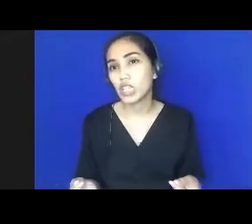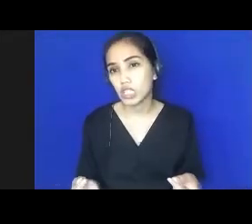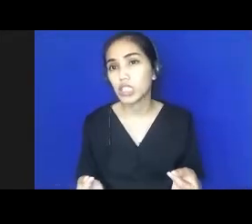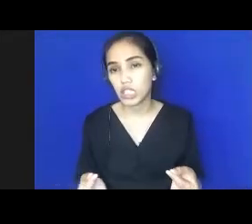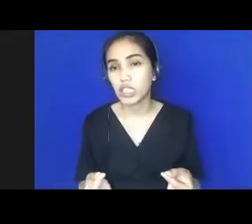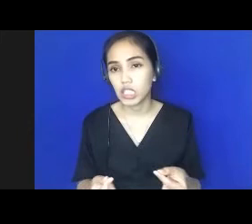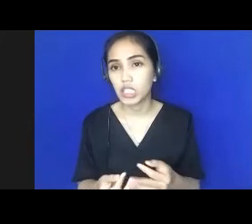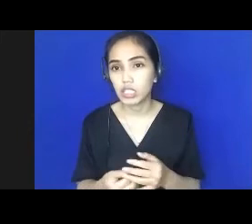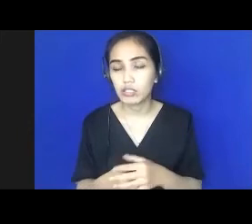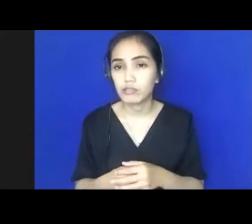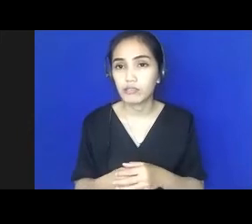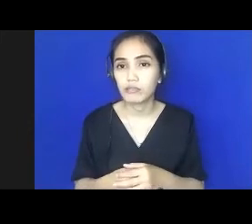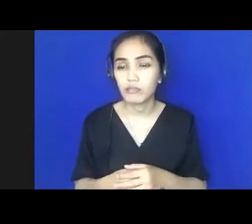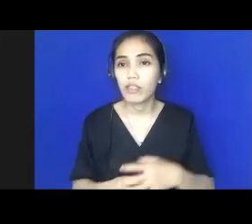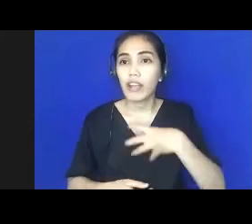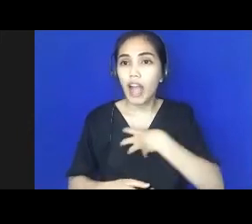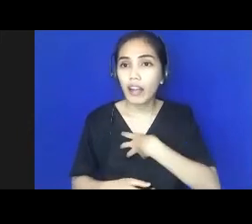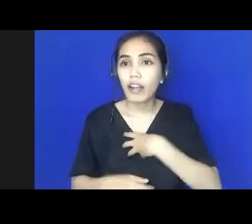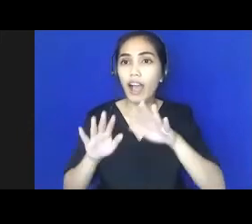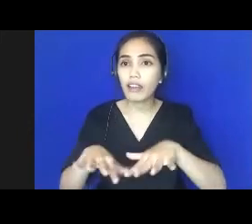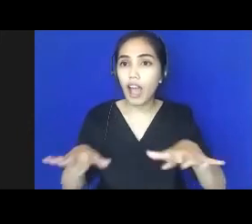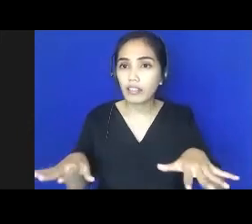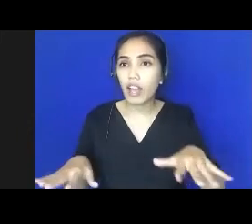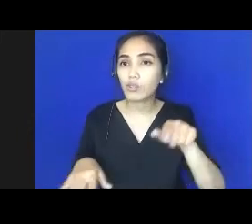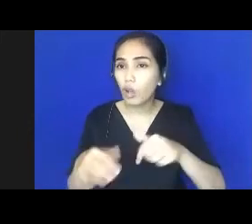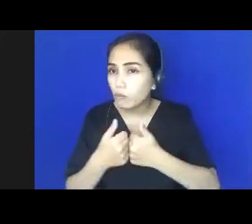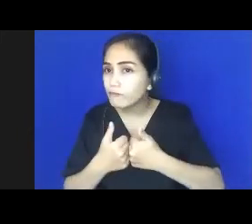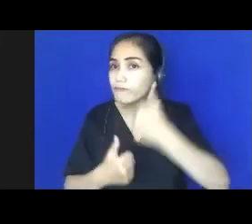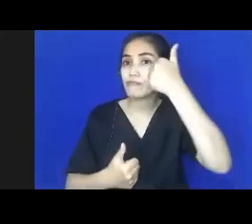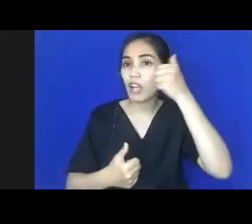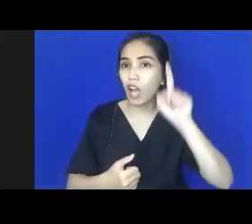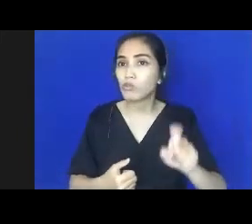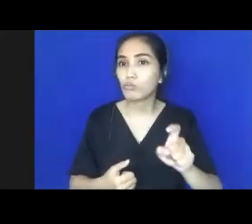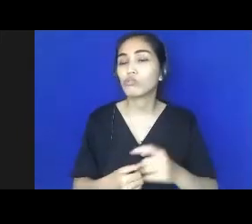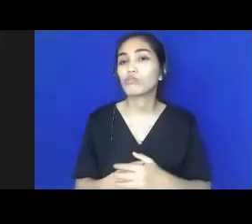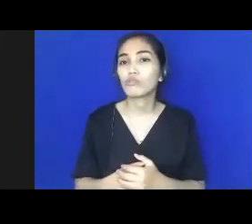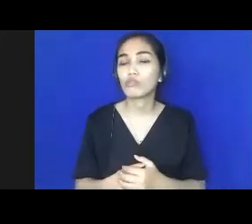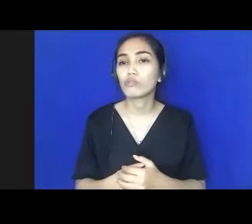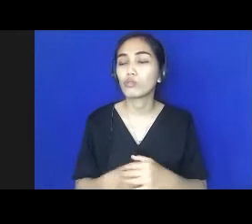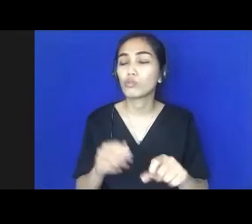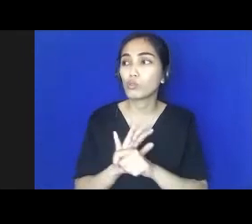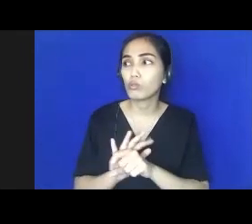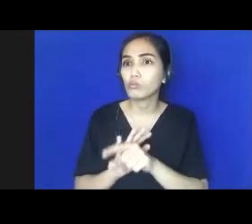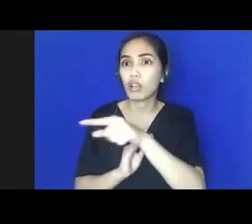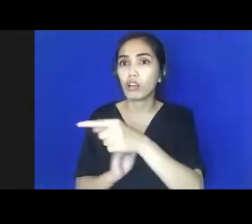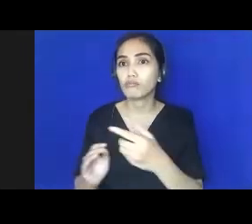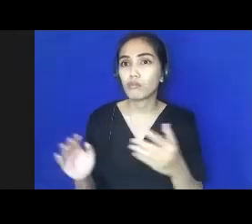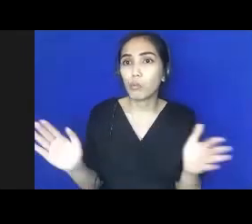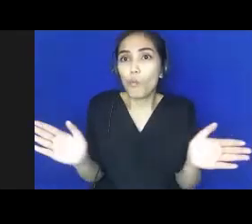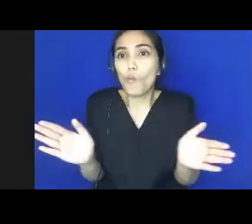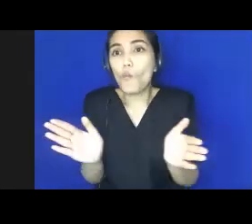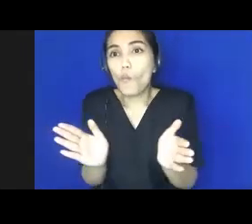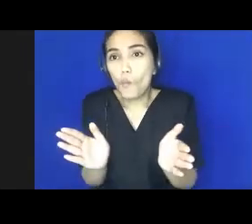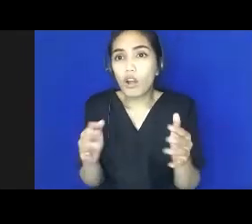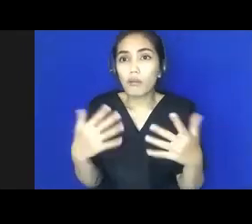karena itu hak anak tadi terutama dalam kita tadi stuntingnya kemudian hak untuk bagaimana dia